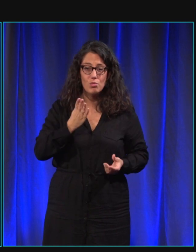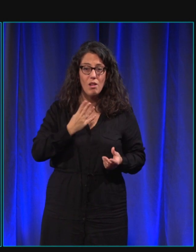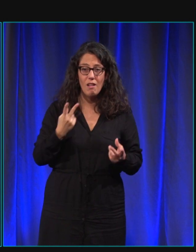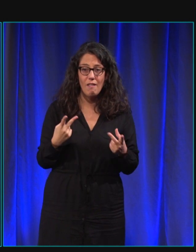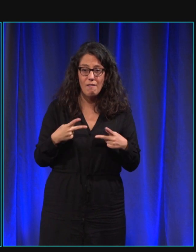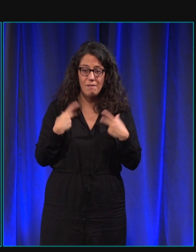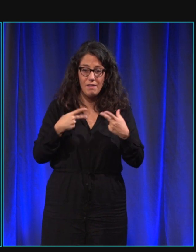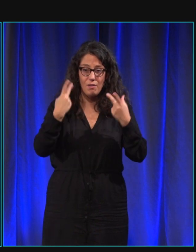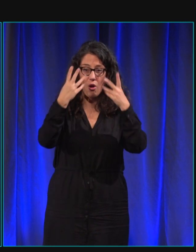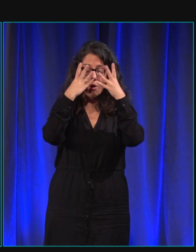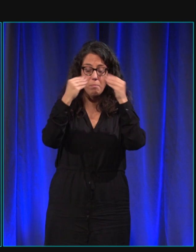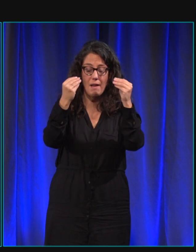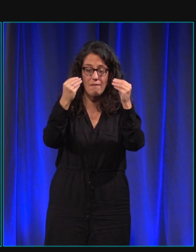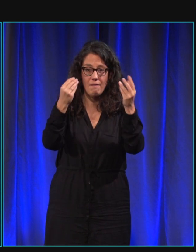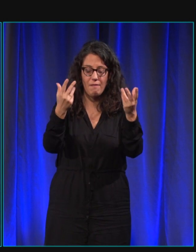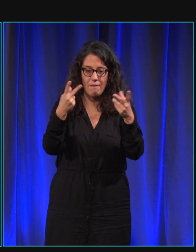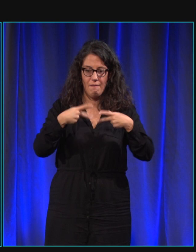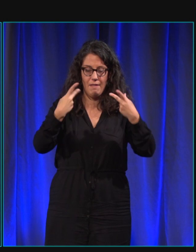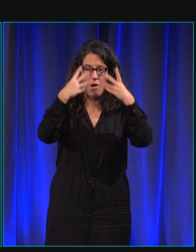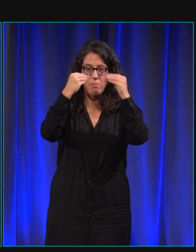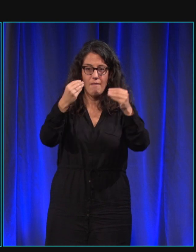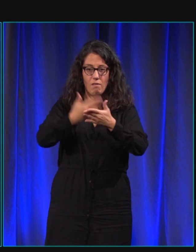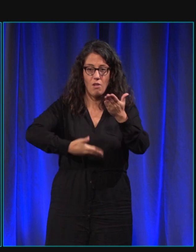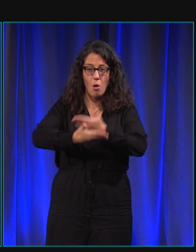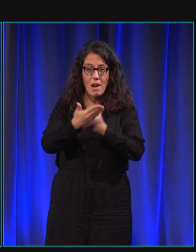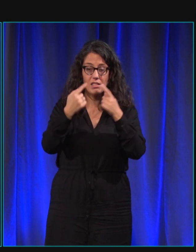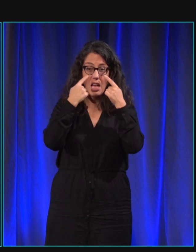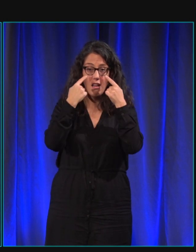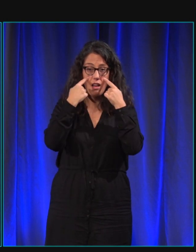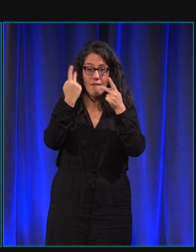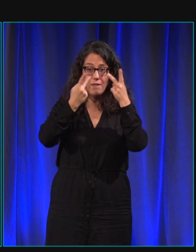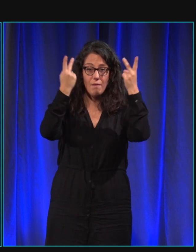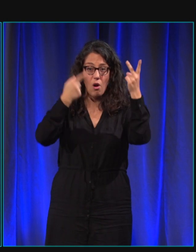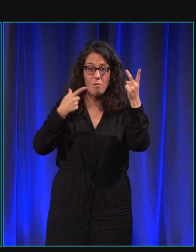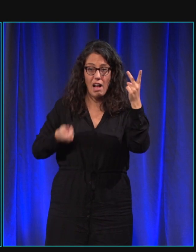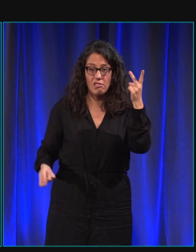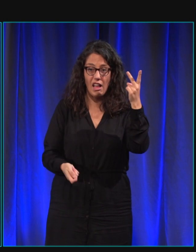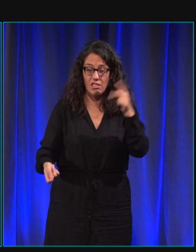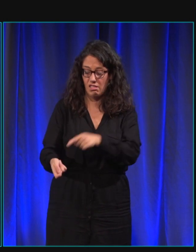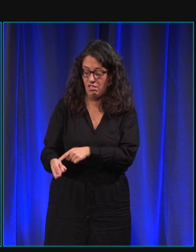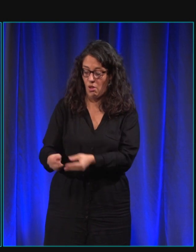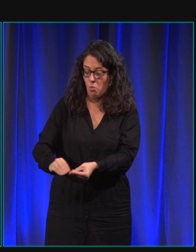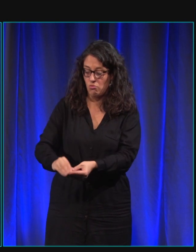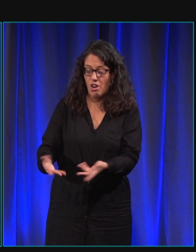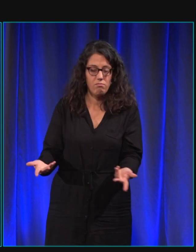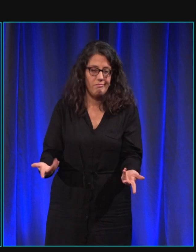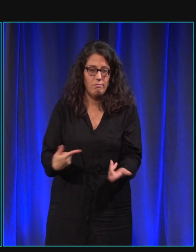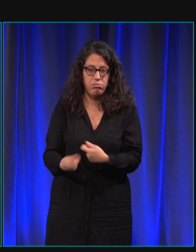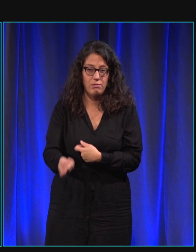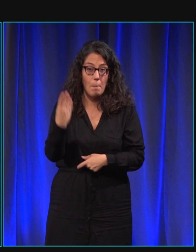-mêmes et une canne, n'est pas un objet vivant. Donc, il me fallait quelque chose de plus dynamique à côté de moi. Donc,